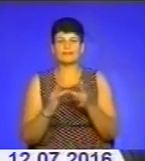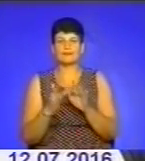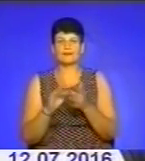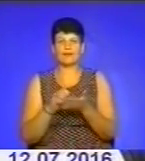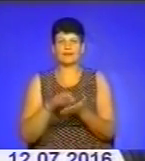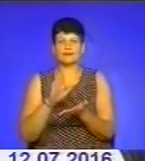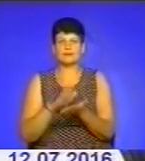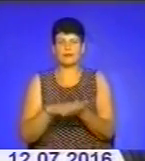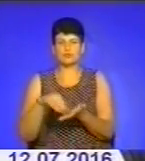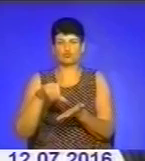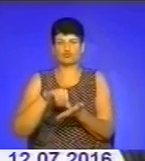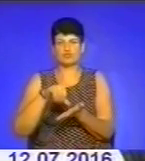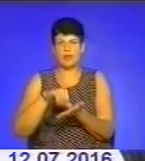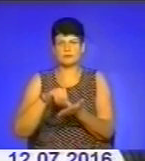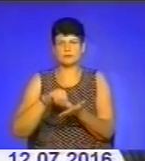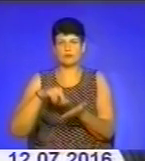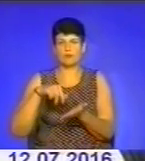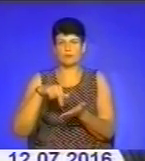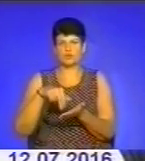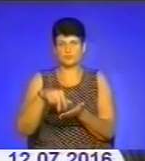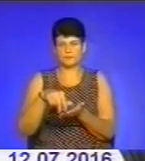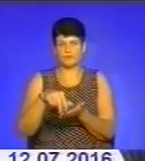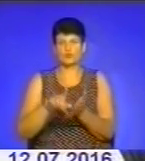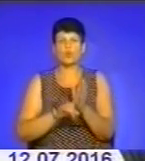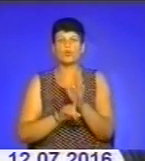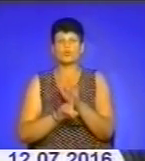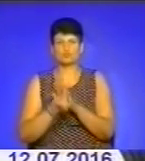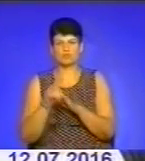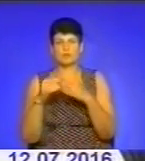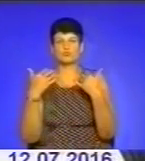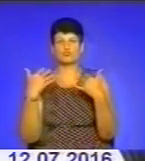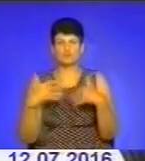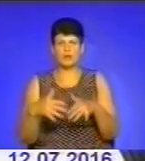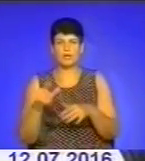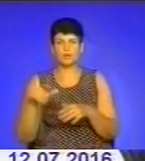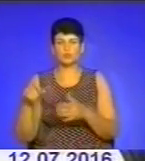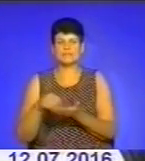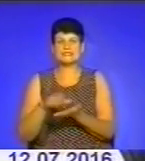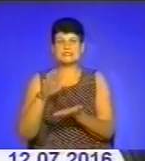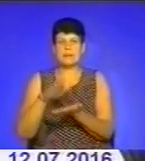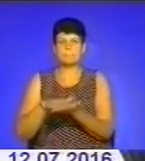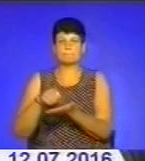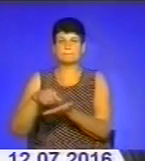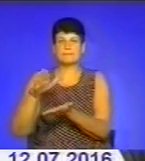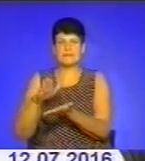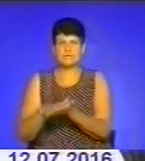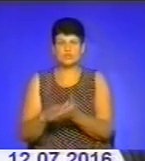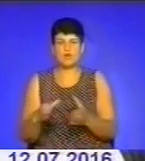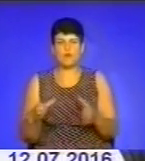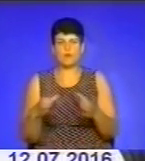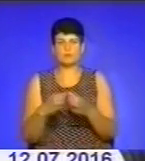учасників пішої ходи. Воно, відповідно, розпочалося вже, і люди записуються, формується колона.